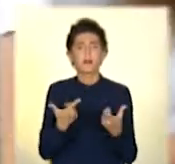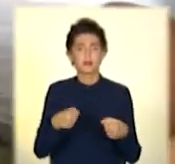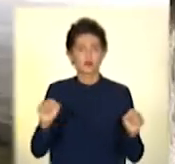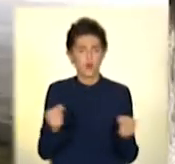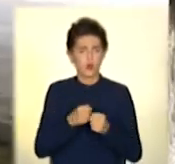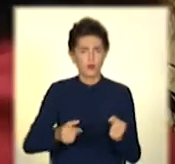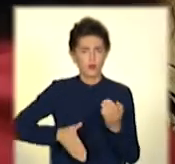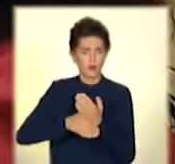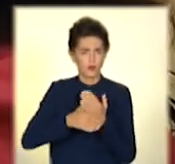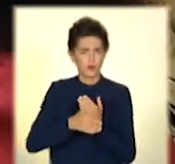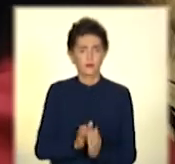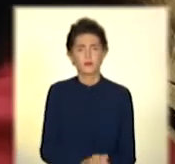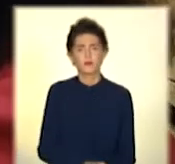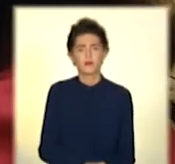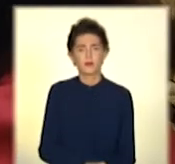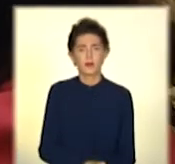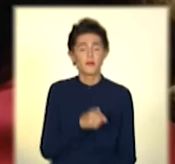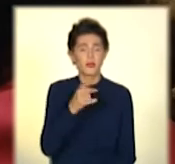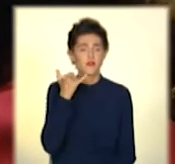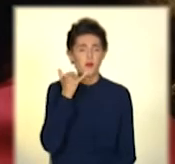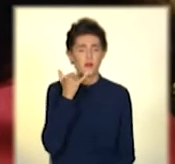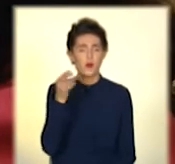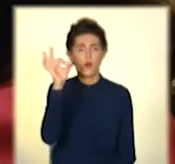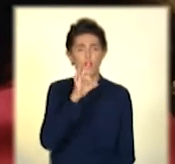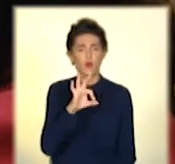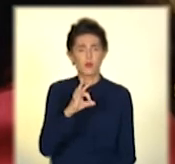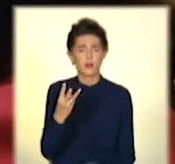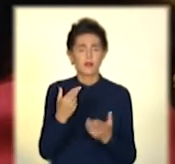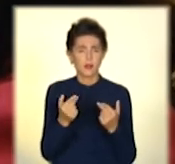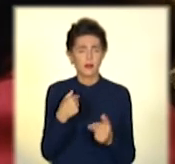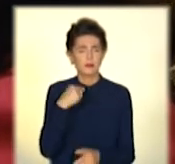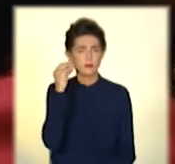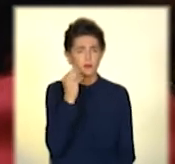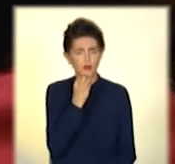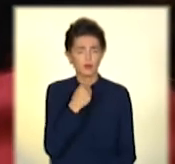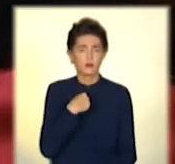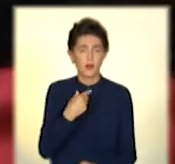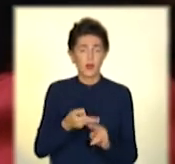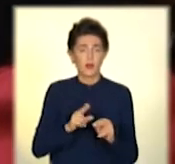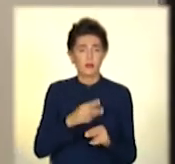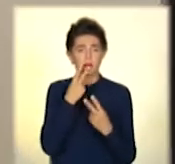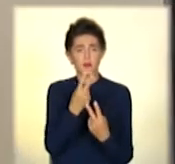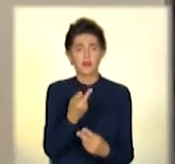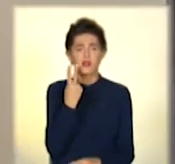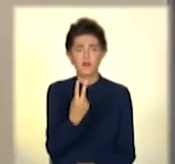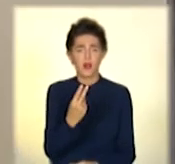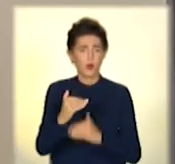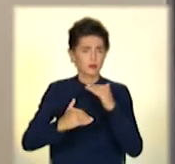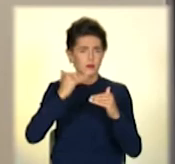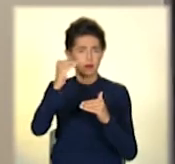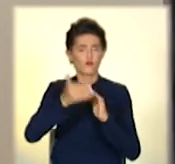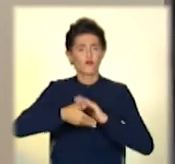допомоги. Екстрена медична допомога Донеччини. Диспетчер сьомий слухає вас. Наразі є дві категорії